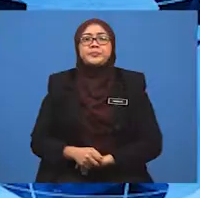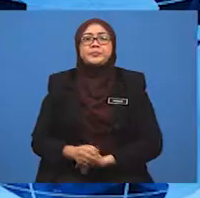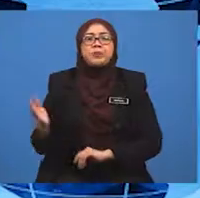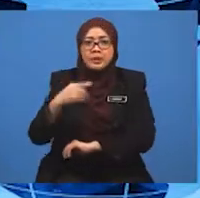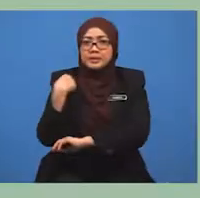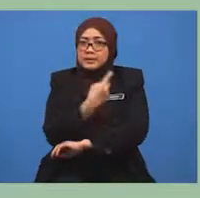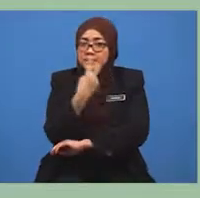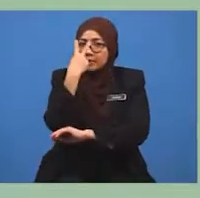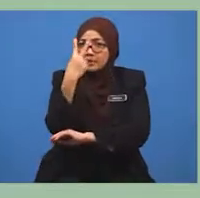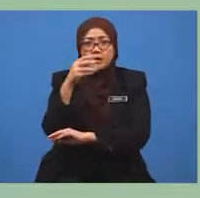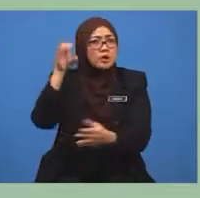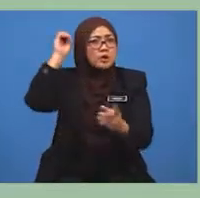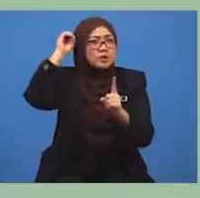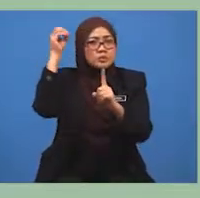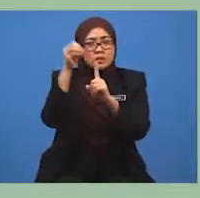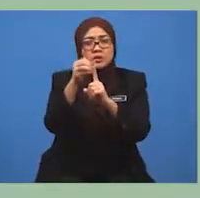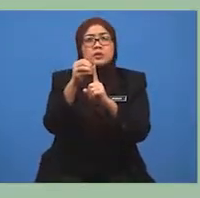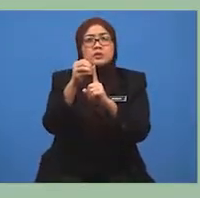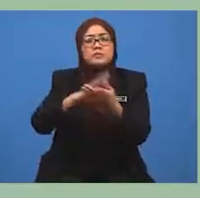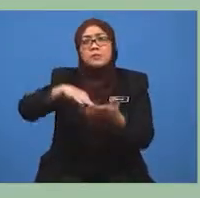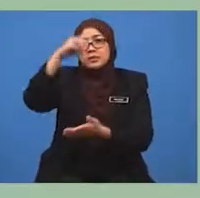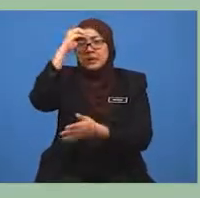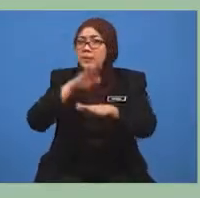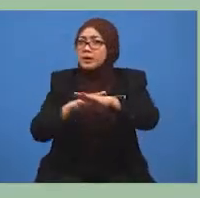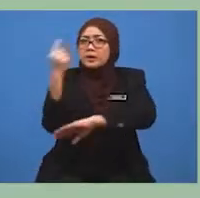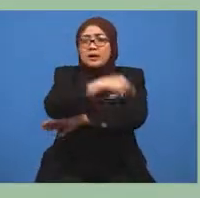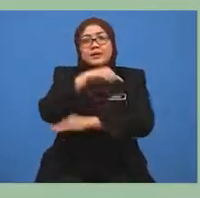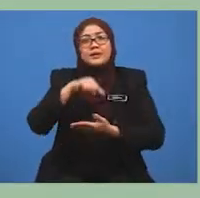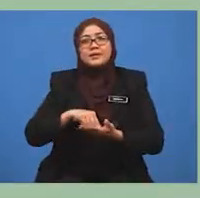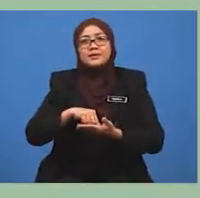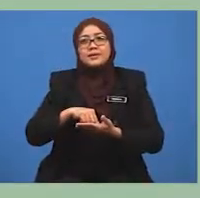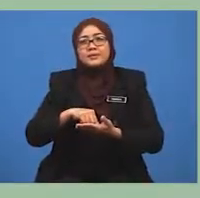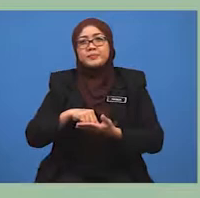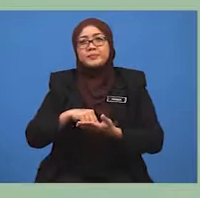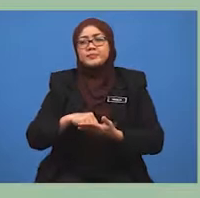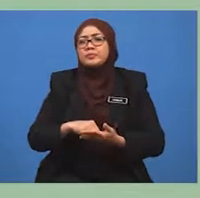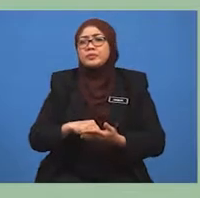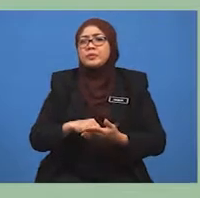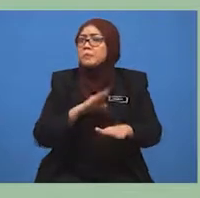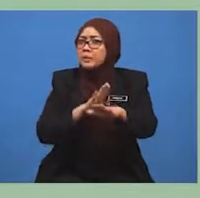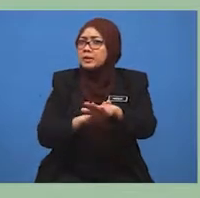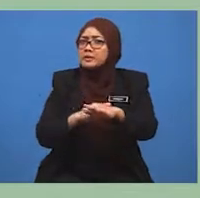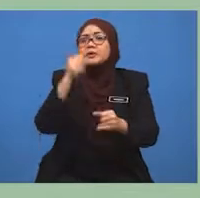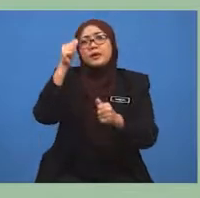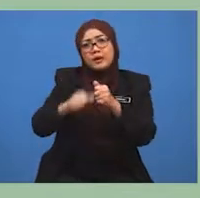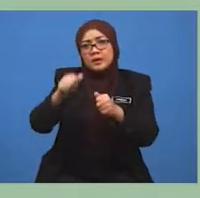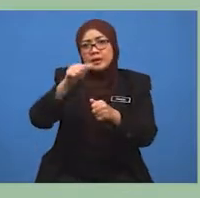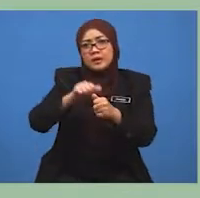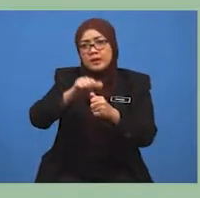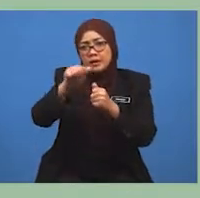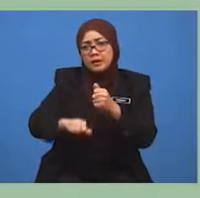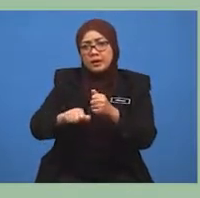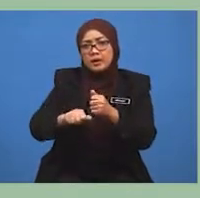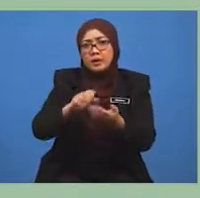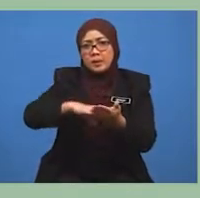lihat objektif pembelajaran pada hari ini, iaitu di akhir pembelajaran. Pertama,